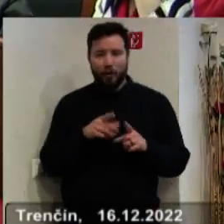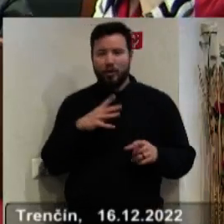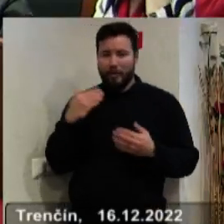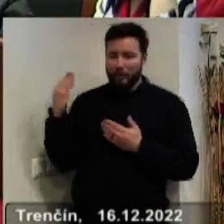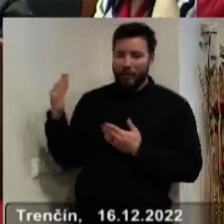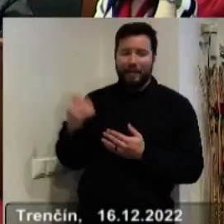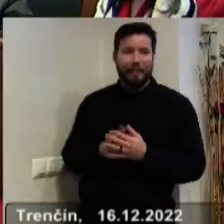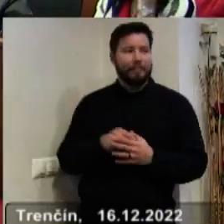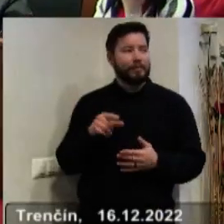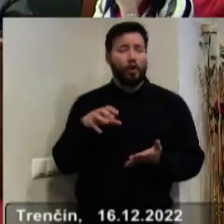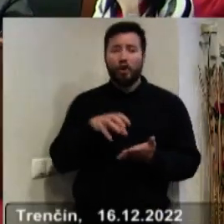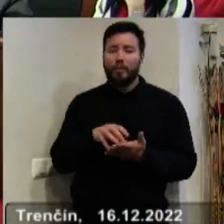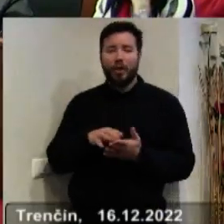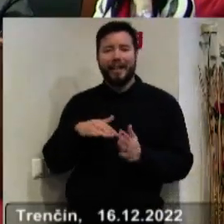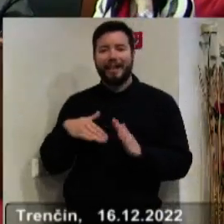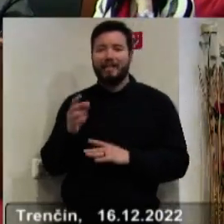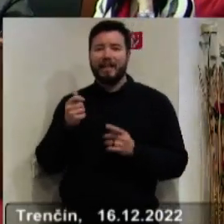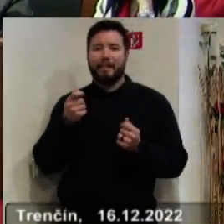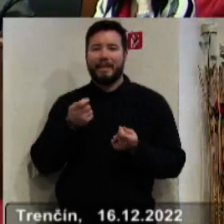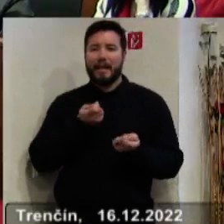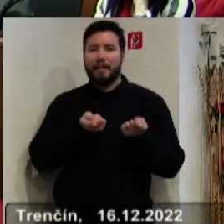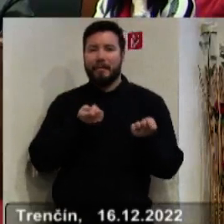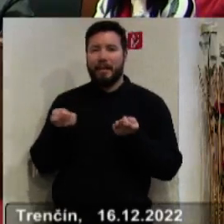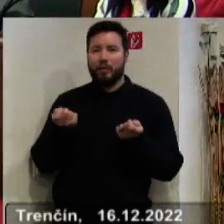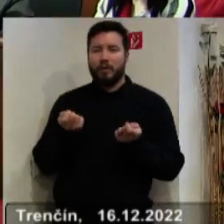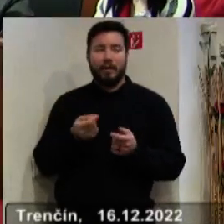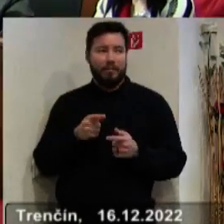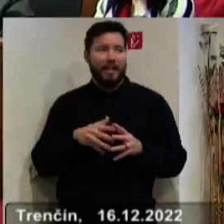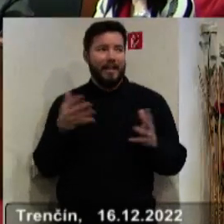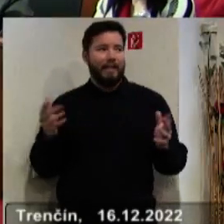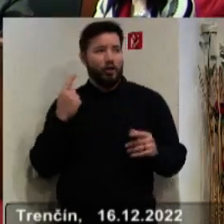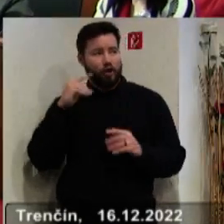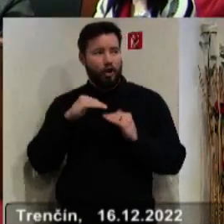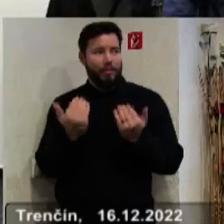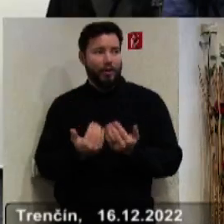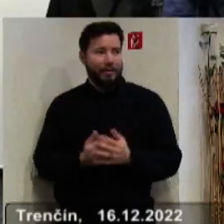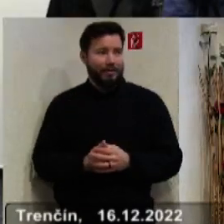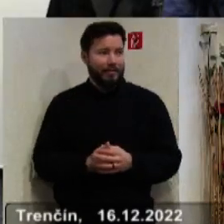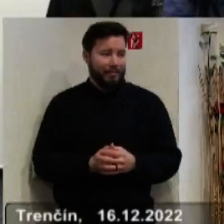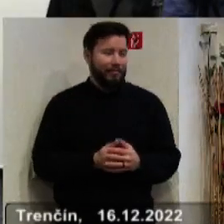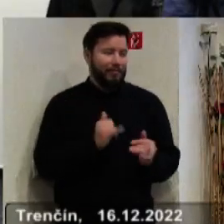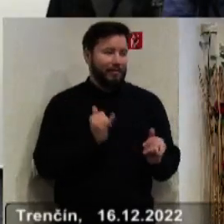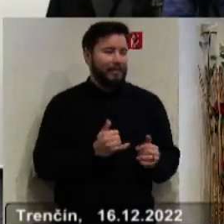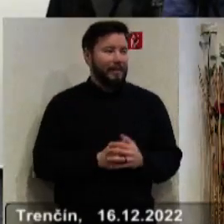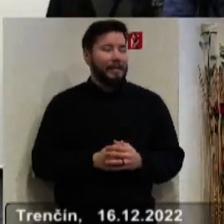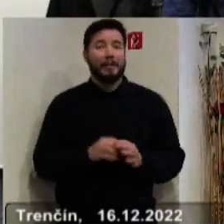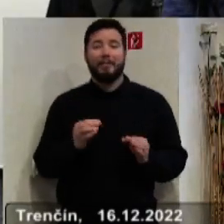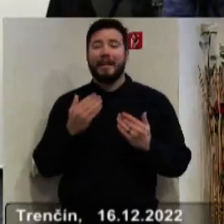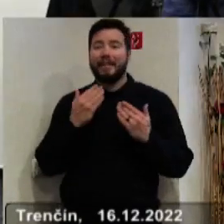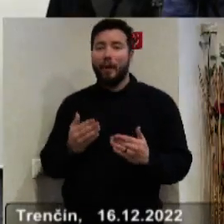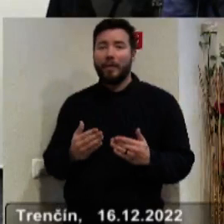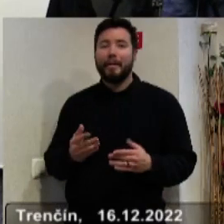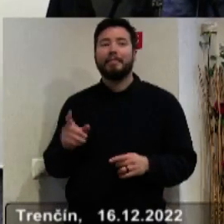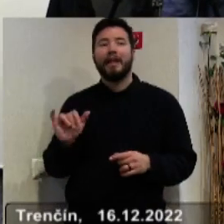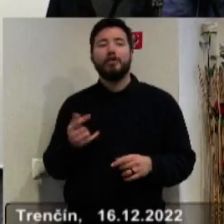Ahozaj cez tento odbor je nároč z finančných prostredkov do kraja a je aj na väčším odboru. Je tak? Je. Ďakujeme. Nech sa páči ešte